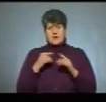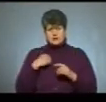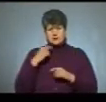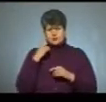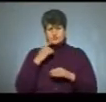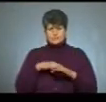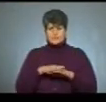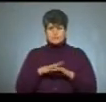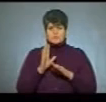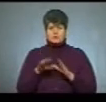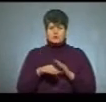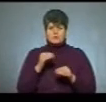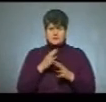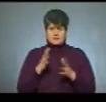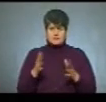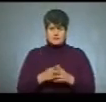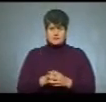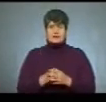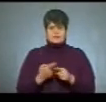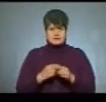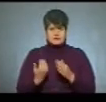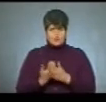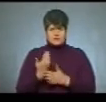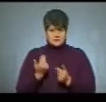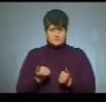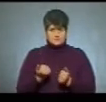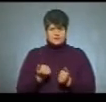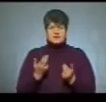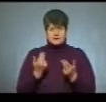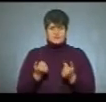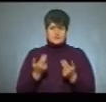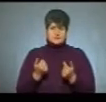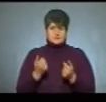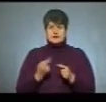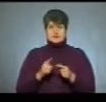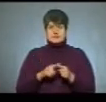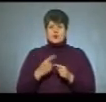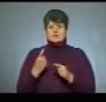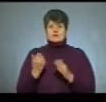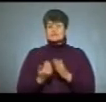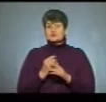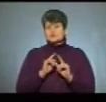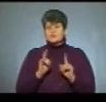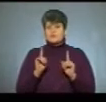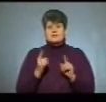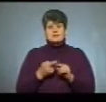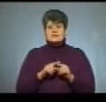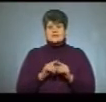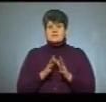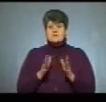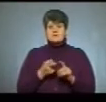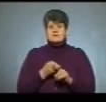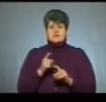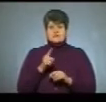математику буде обирати більшість. То це нововведення, так? з 2019 року? Так, це одне із нововведень. Ну, це не стільки стосується ЗНО